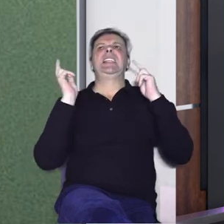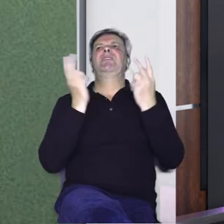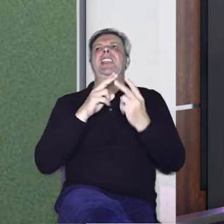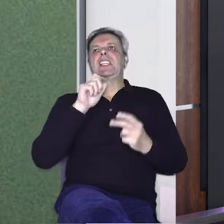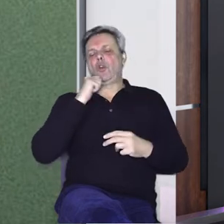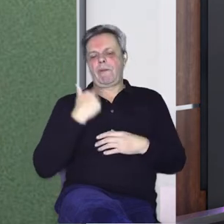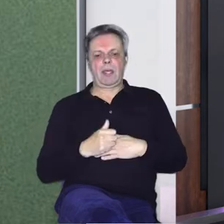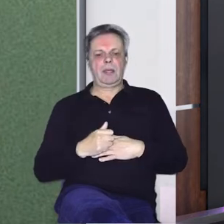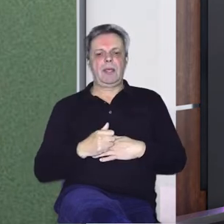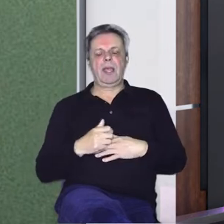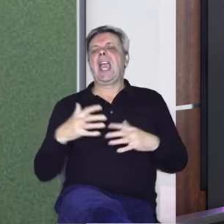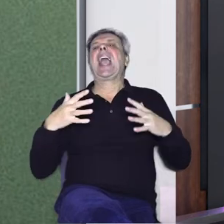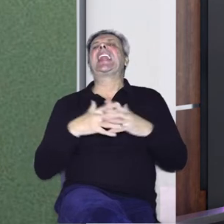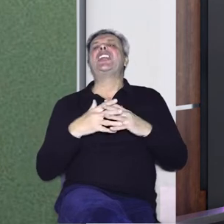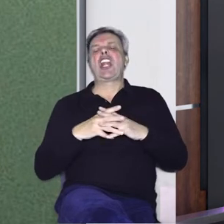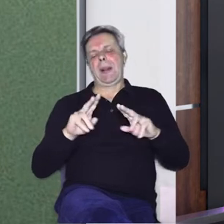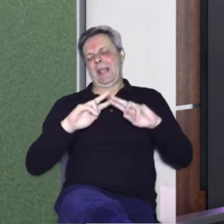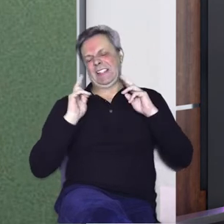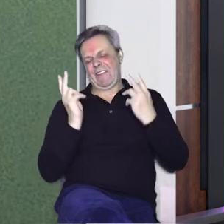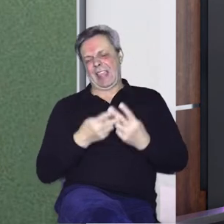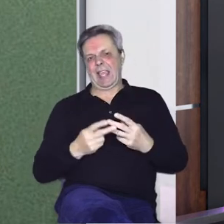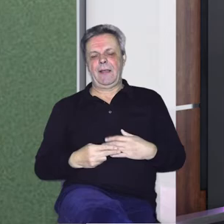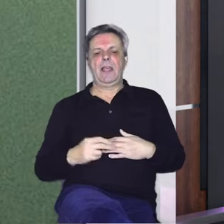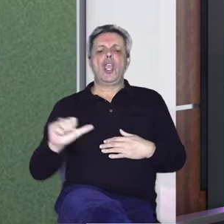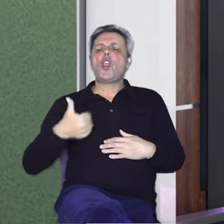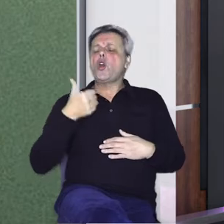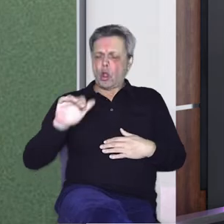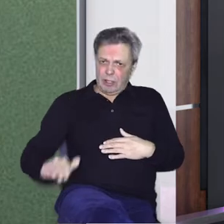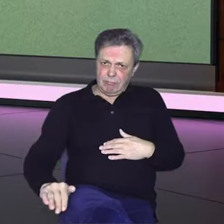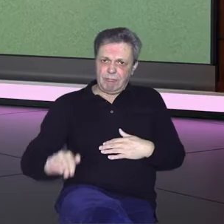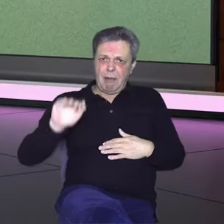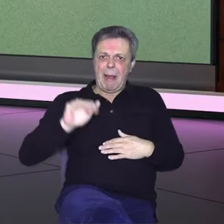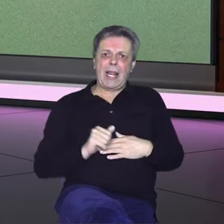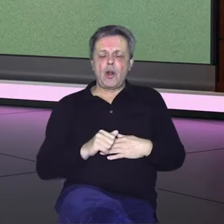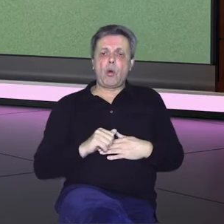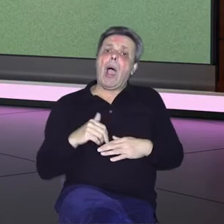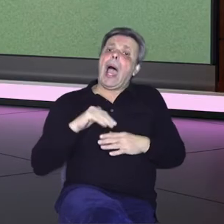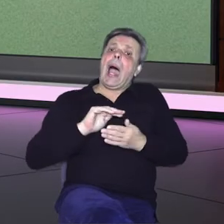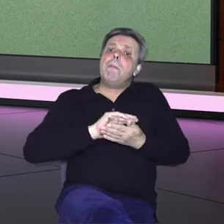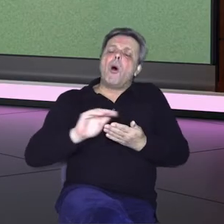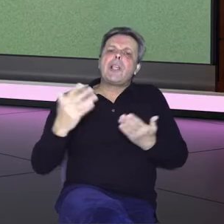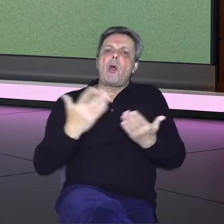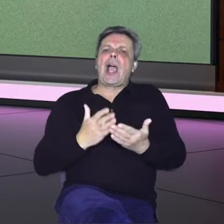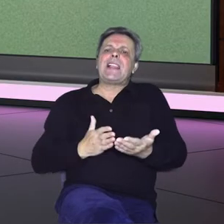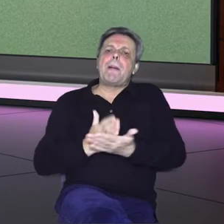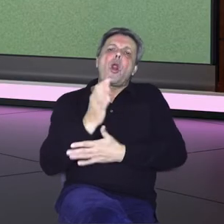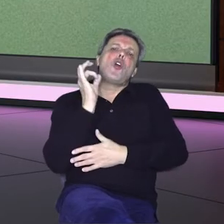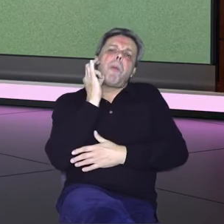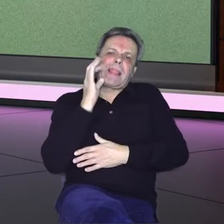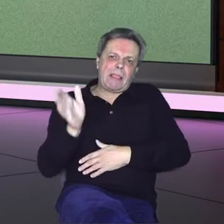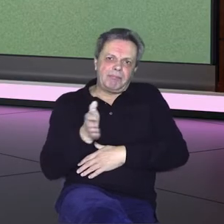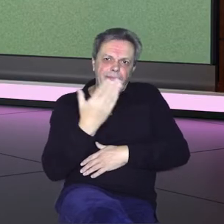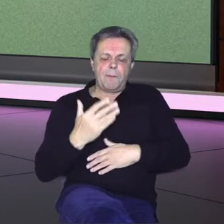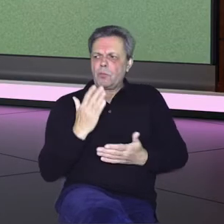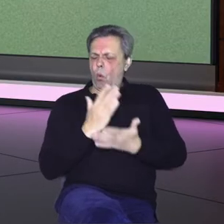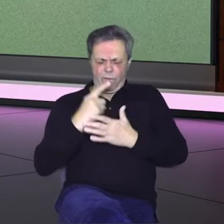Bravo. Dakle, građanin svijeta, još od malena, a naročito kad sam prošao pubertet,